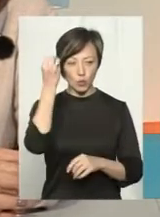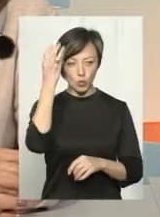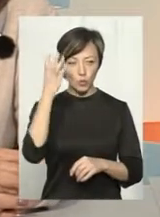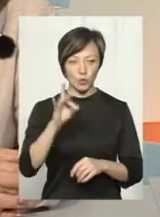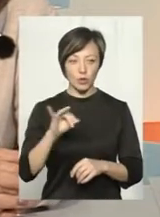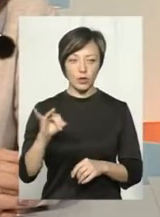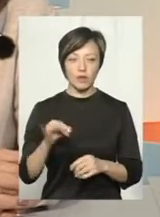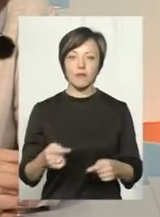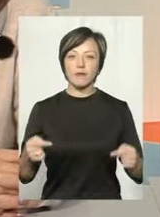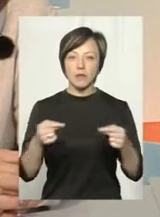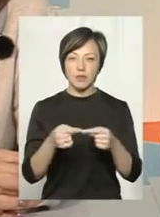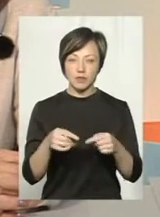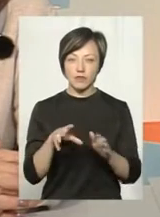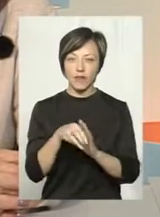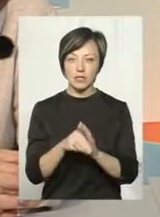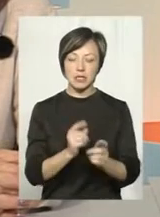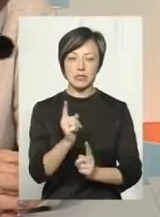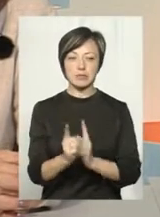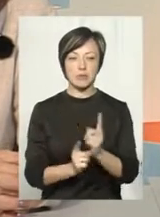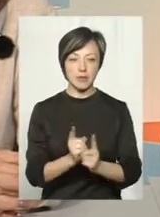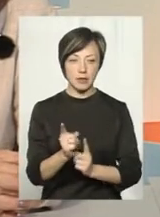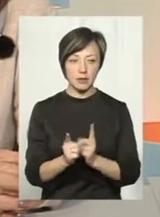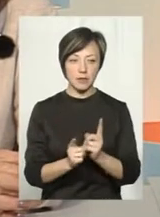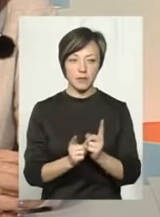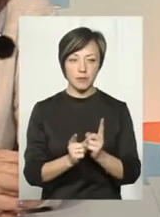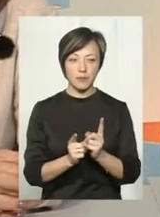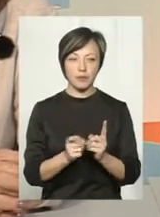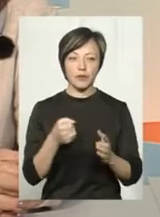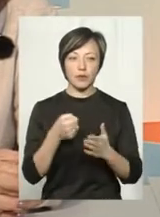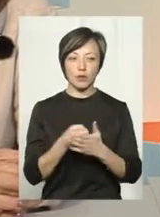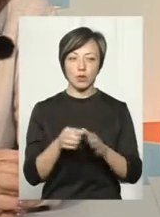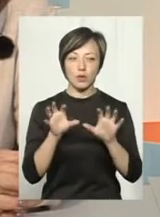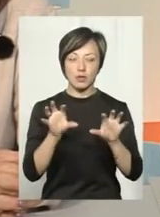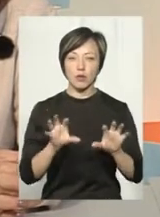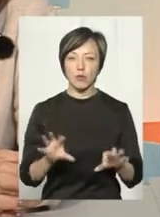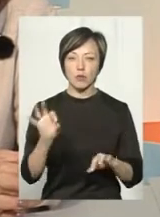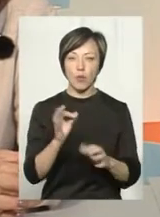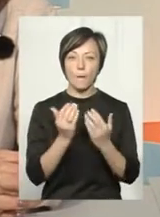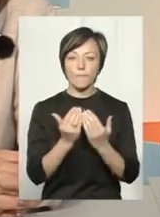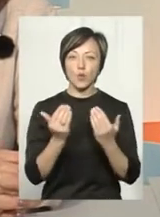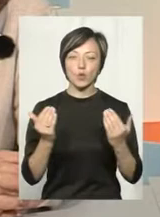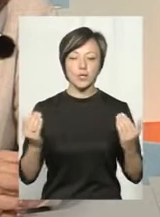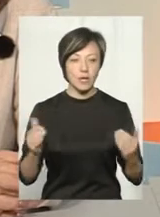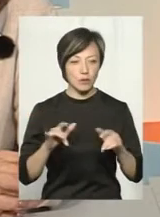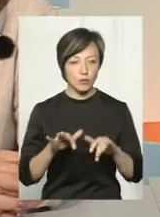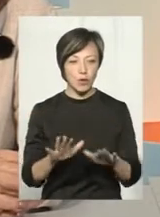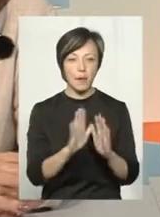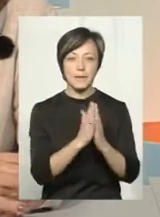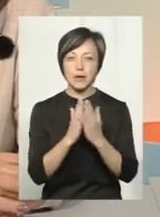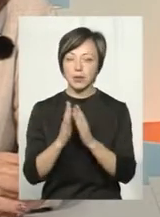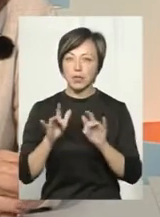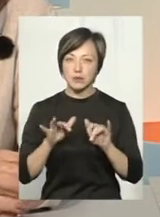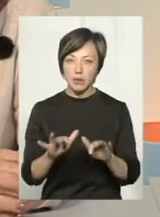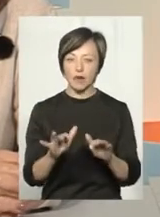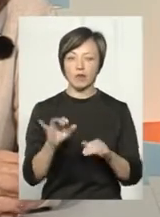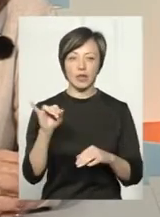визначено, внесені були зміни до законів про музей і музейну справу, про бібліотечну справу